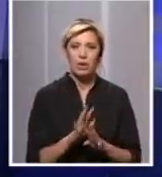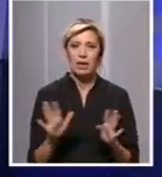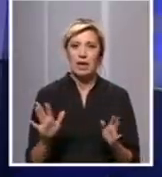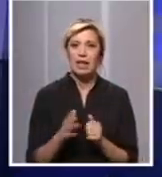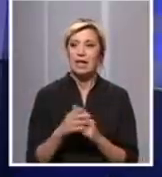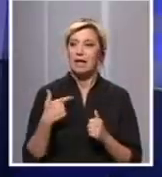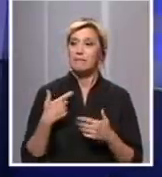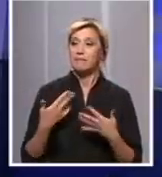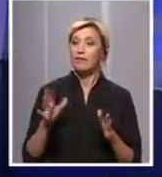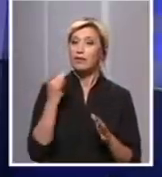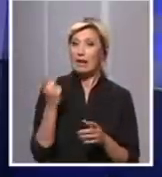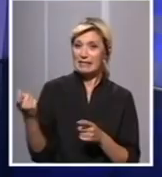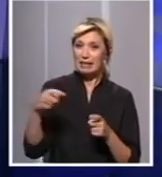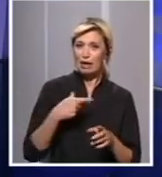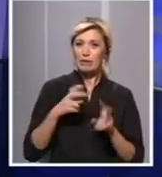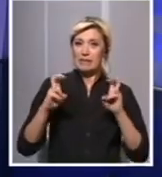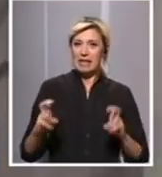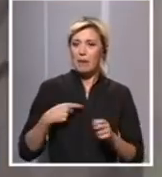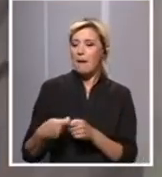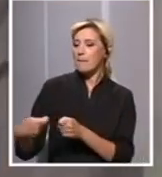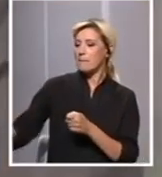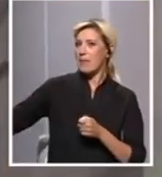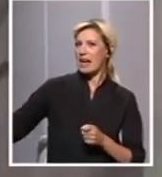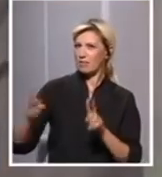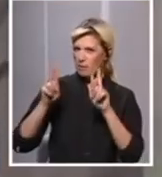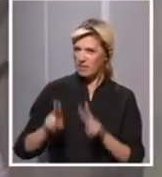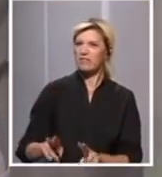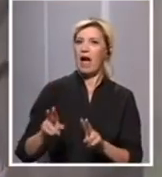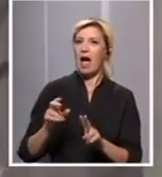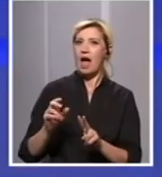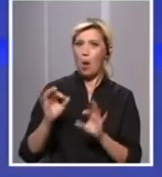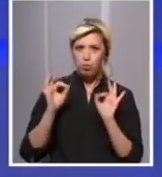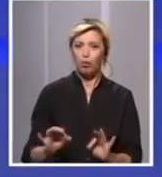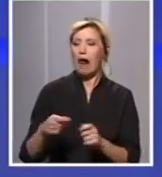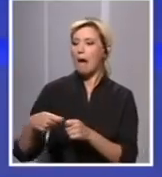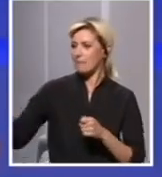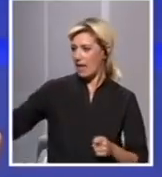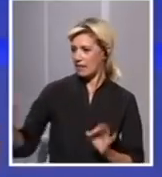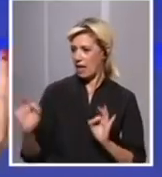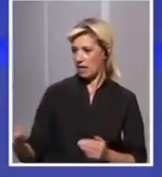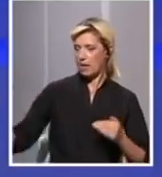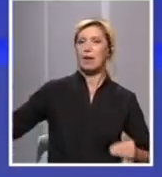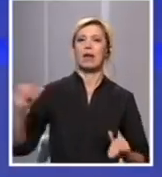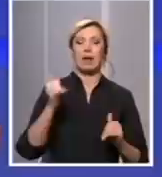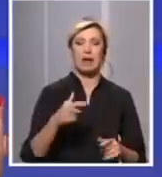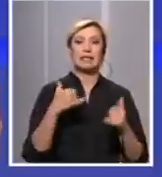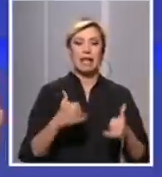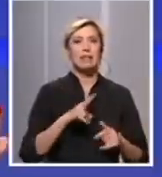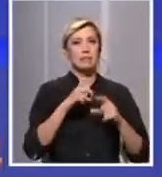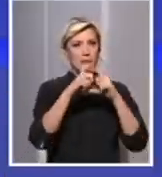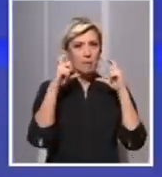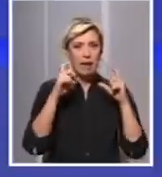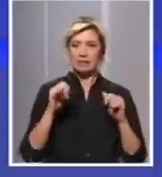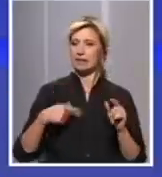udaljeni, ne možemo da. Imamo i ove maske. Znači, poštojemo mere. Poštojemo mere, jesmo li mi sad sigurni? Evo i nastroje ovde